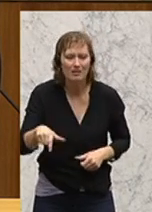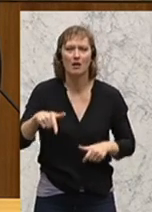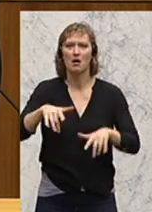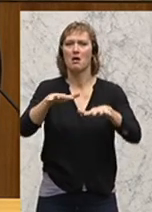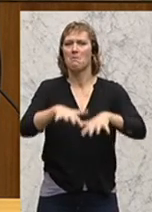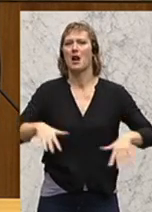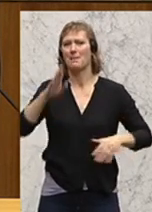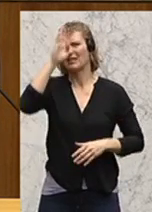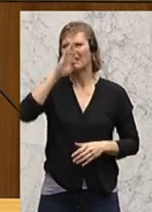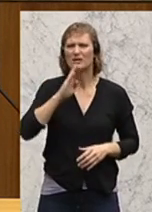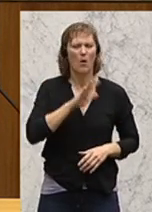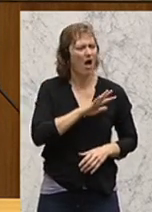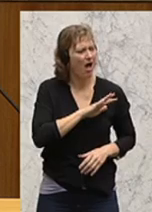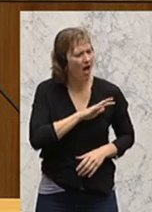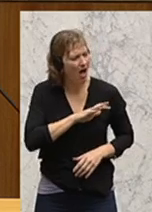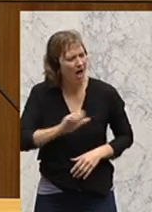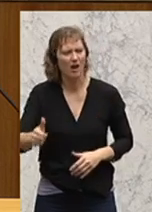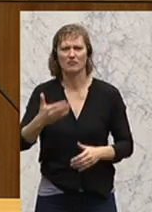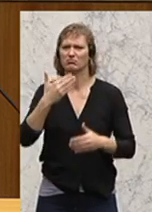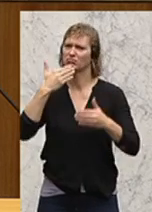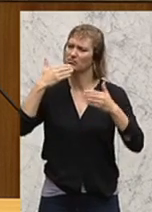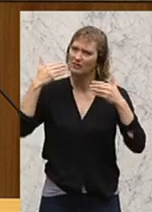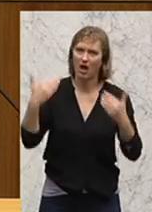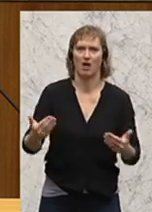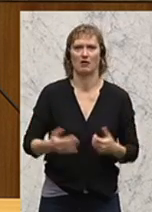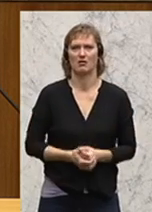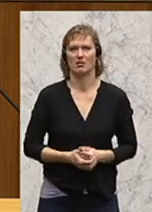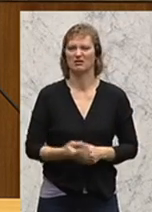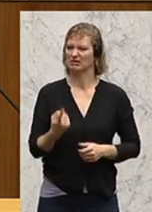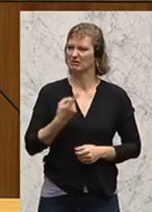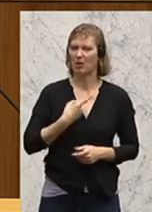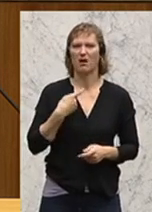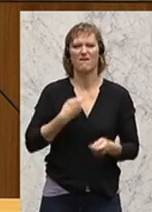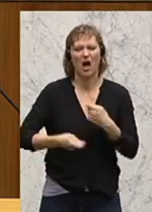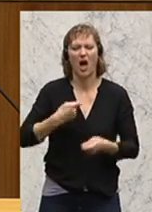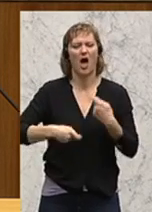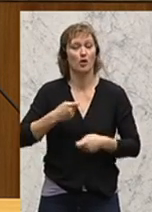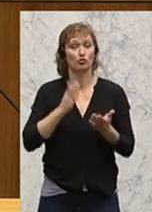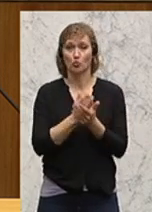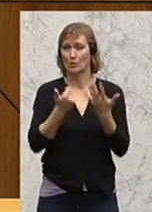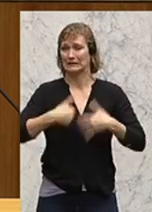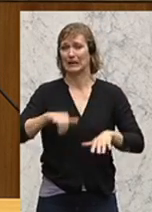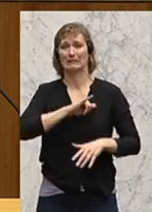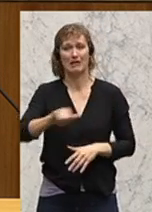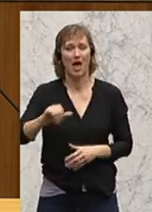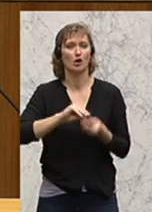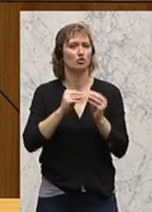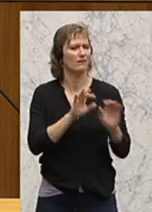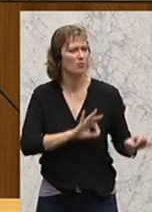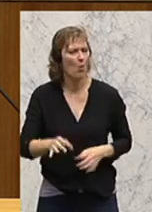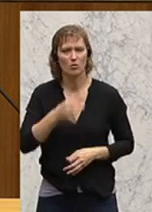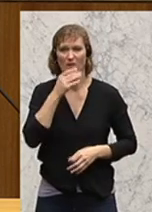Parlamentsdirektion und bei allen wirklich bedanken. Ich selber verhandle länger, als wir 16 Jahre Geschäftsordnungsfragen und weiß also,